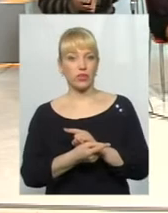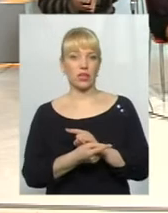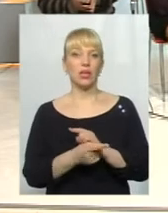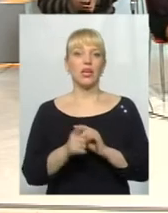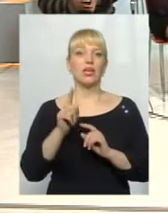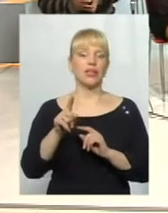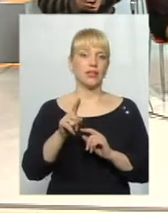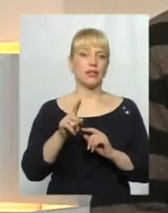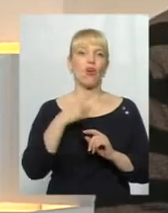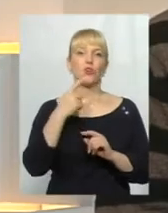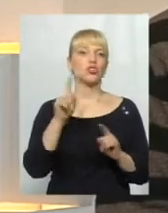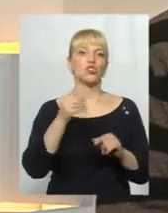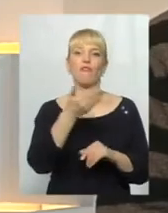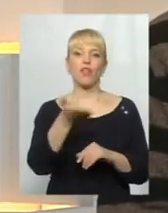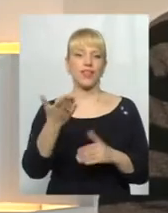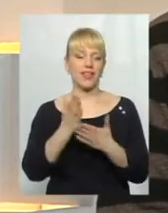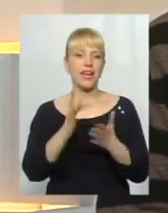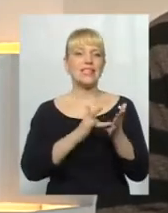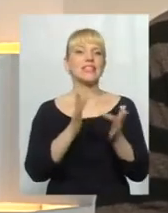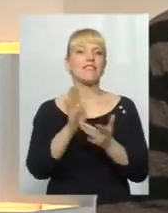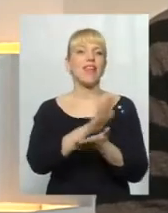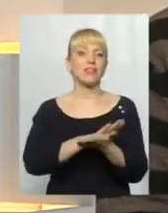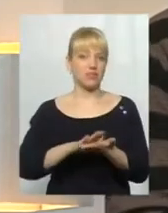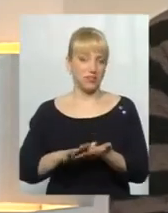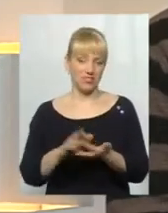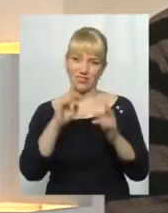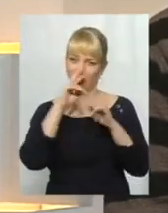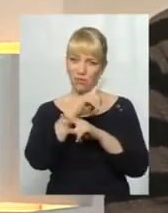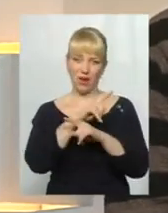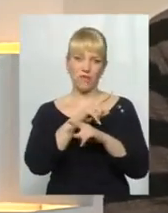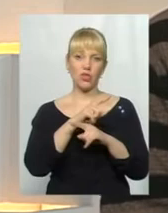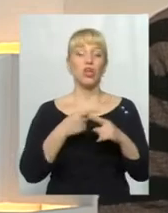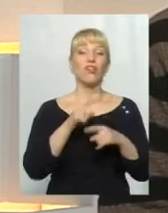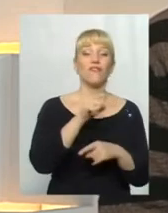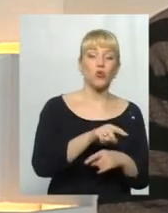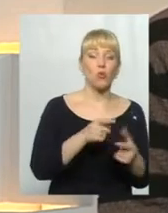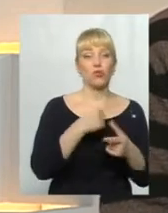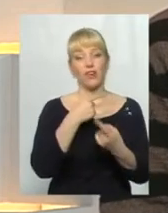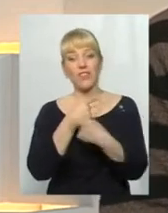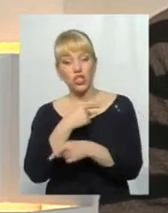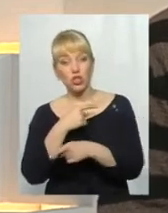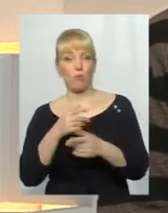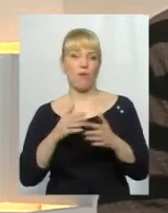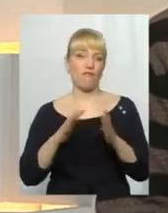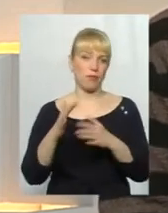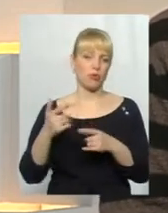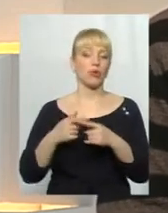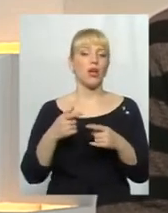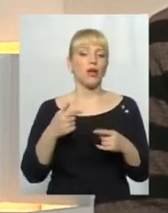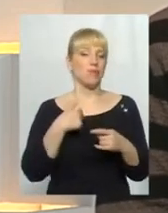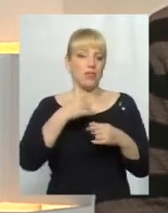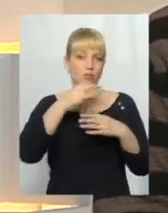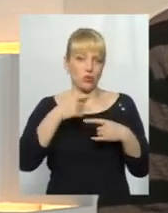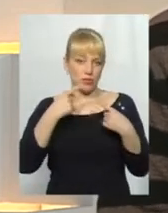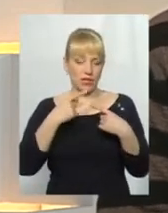що вони світі, це є дуже неправильно. Тому що це в тому і в іншому випадку, це є тиск на слідство. Ми маємо бути нейтральними до тої